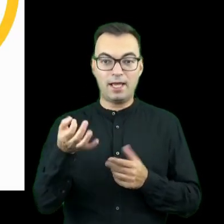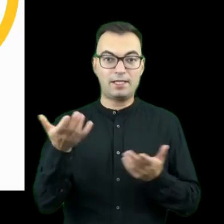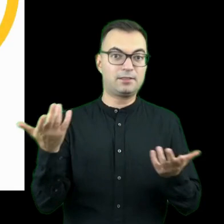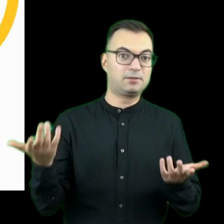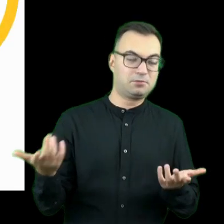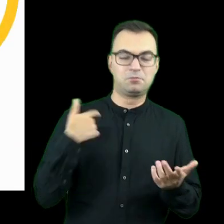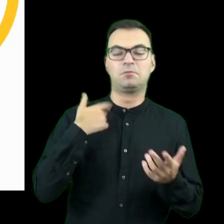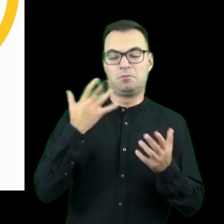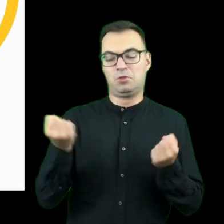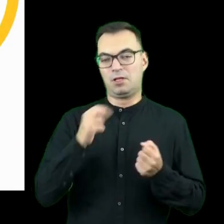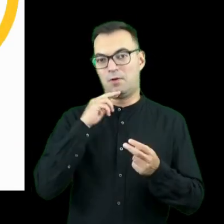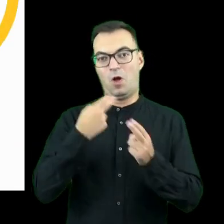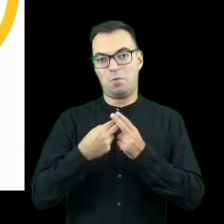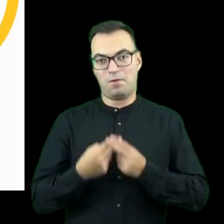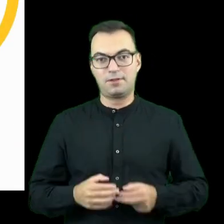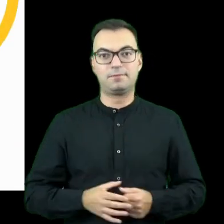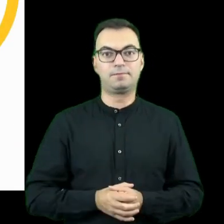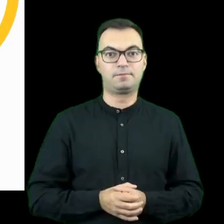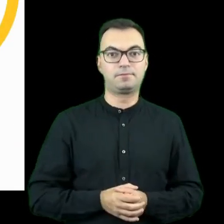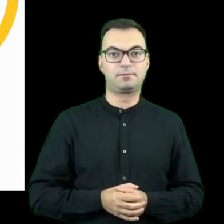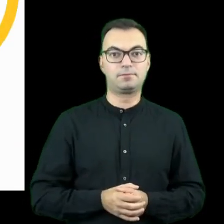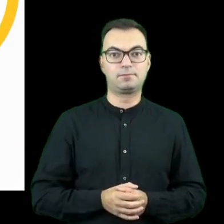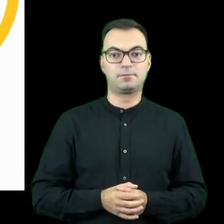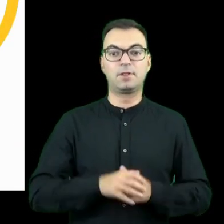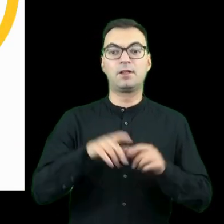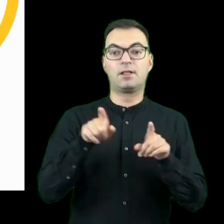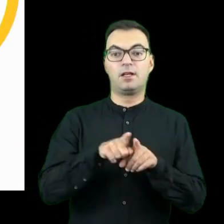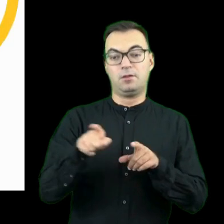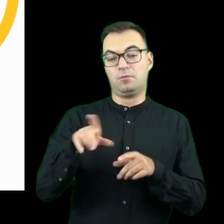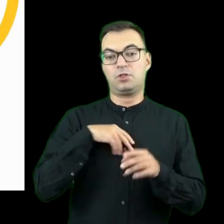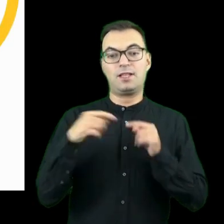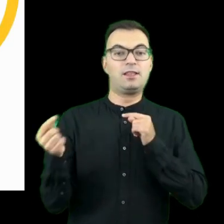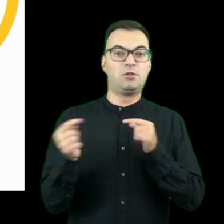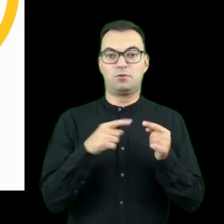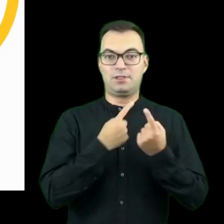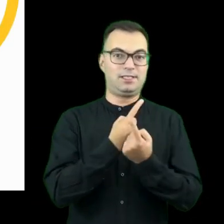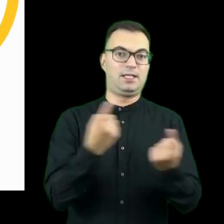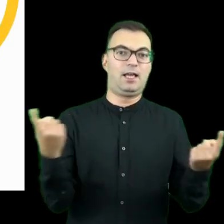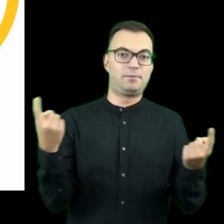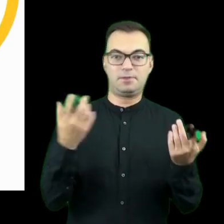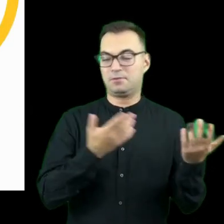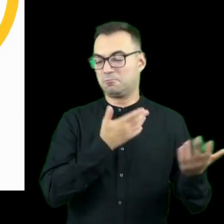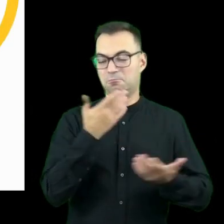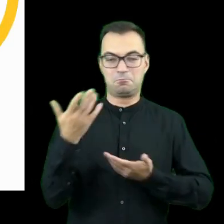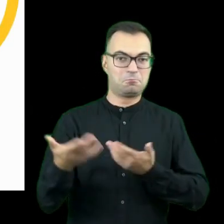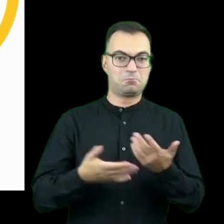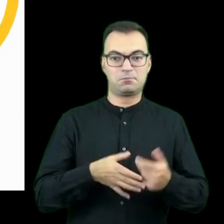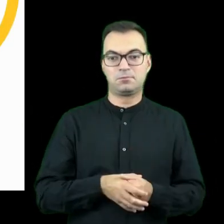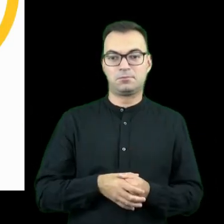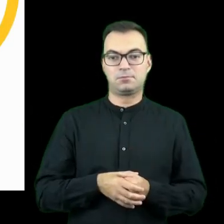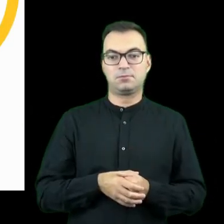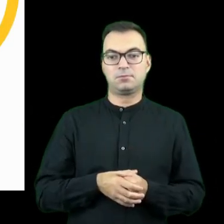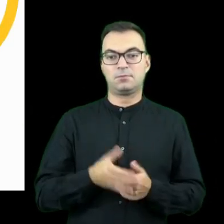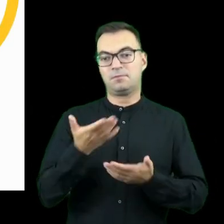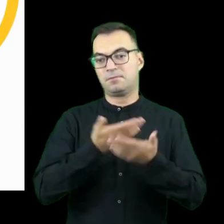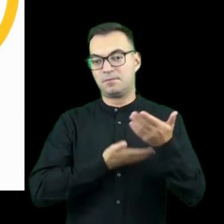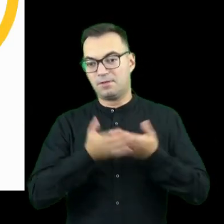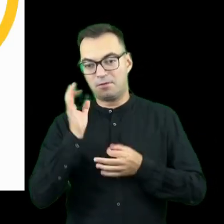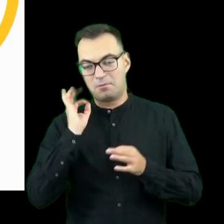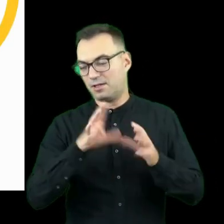na żywo odpowiadać. Ale też pamiętajcie, że możecie na tym czacie dyskutować między sobą, udzielać sobie jakiejś informacji i tak dalej.